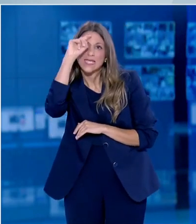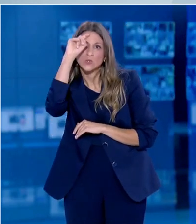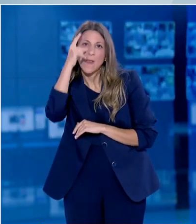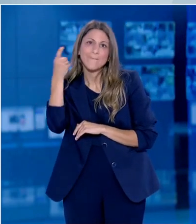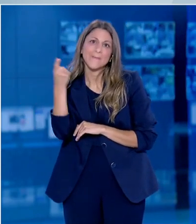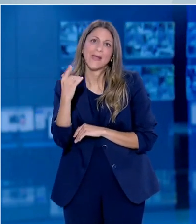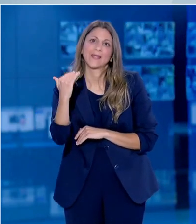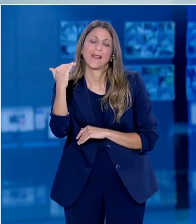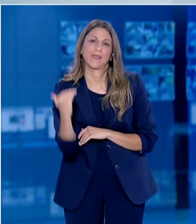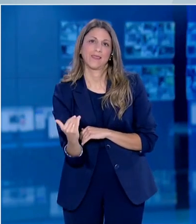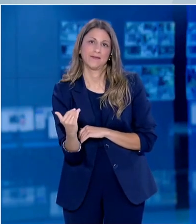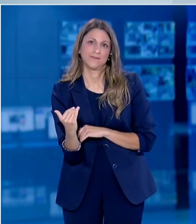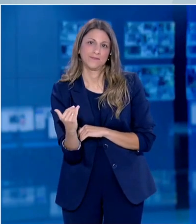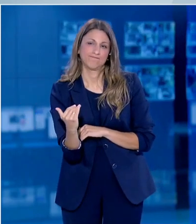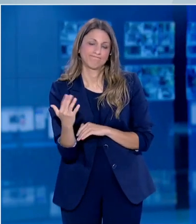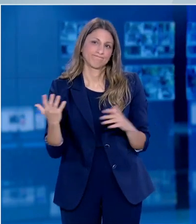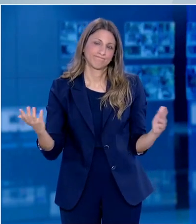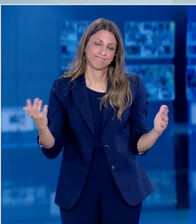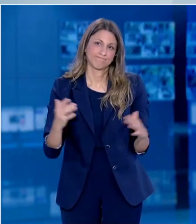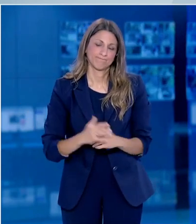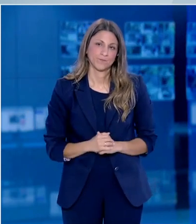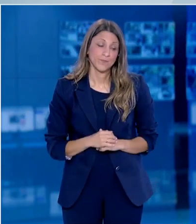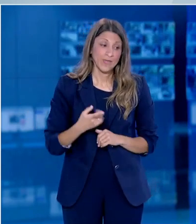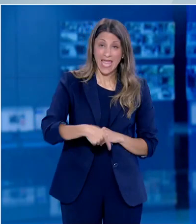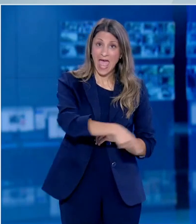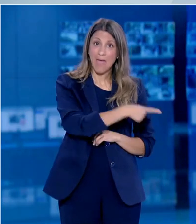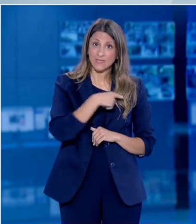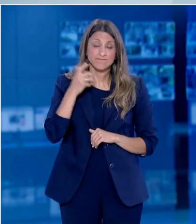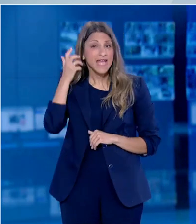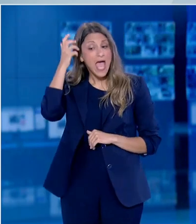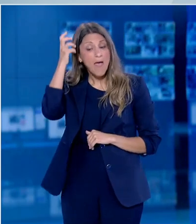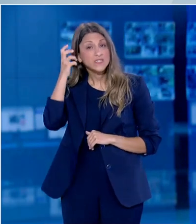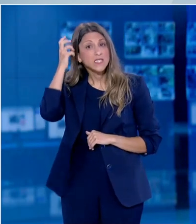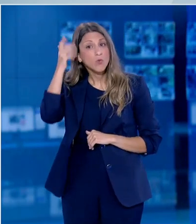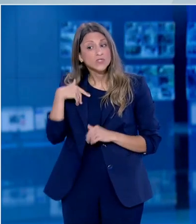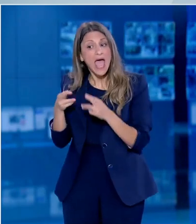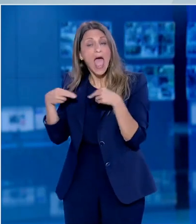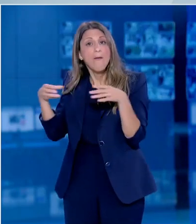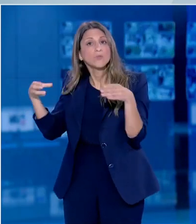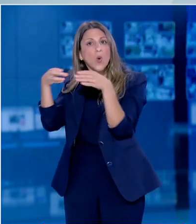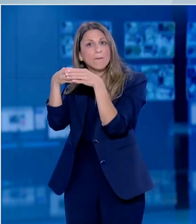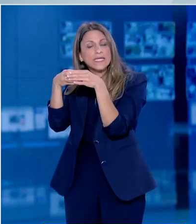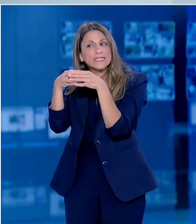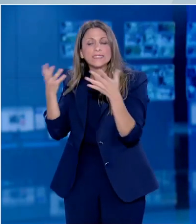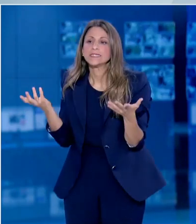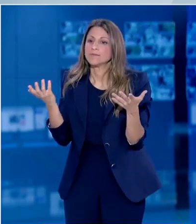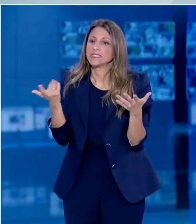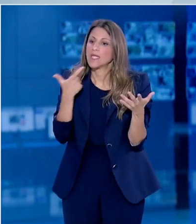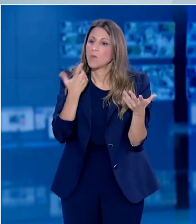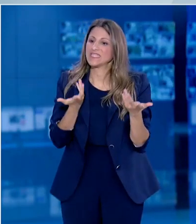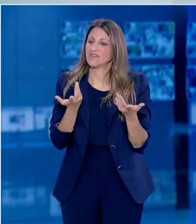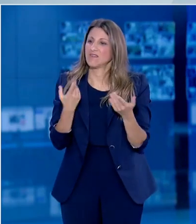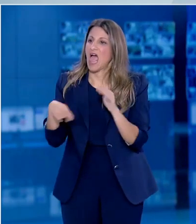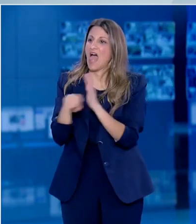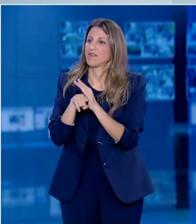πιθανότητά τους. Και όσον αφορά εμάς σαν επιστήμονες και επιστημονική επιτροπή θεωρώ πως δεν θα πρέπει να υπερτονίζουμε την